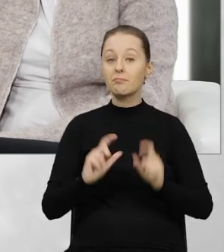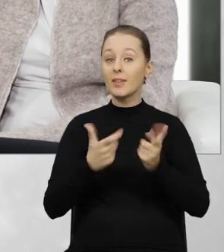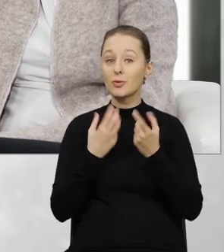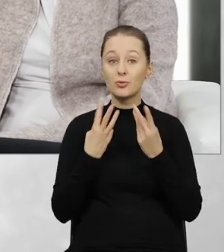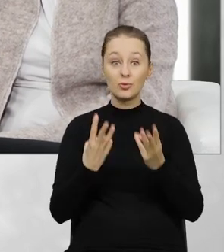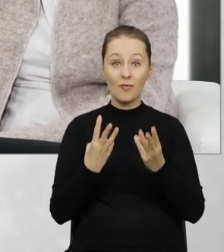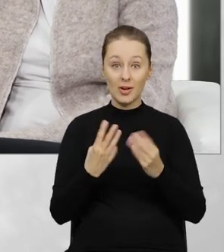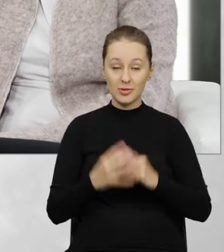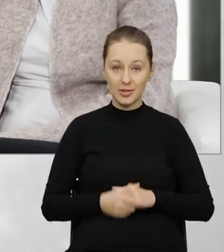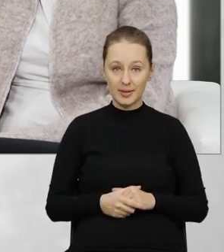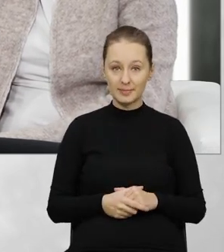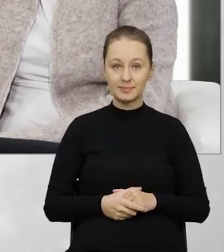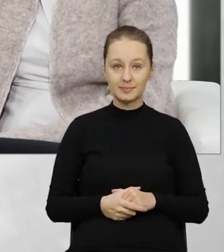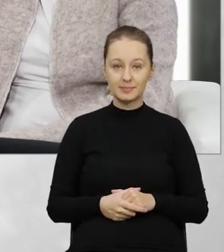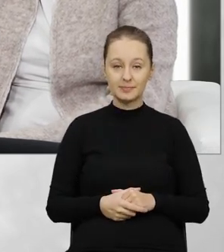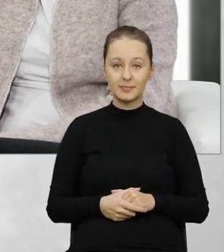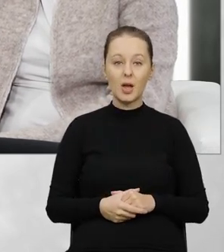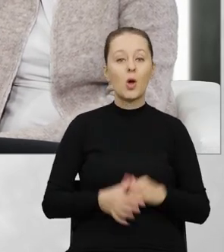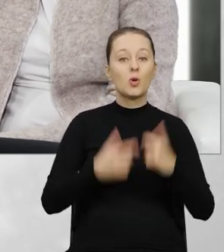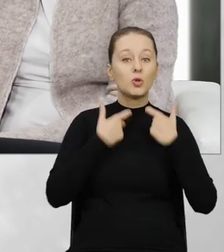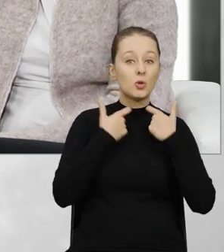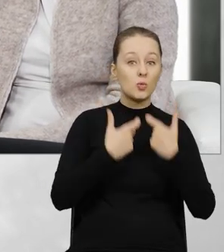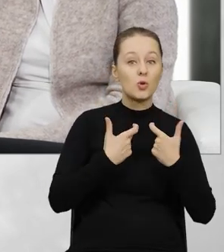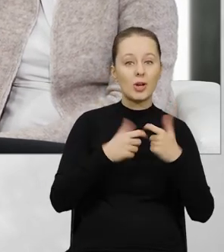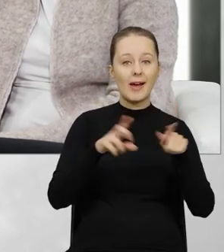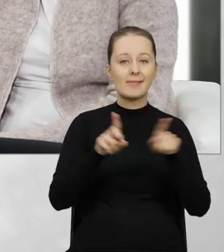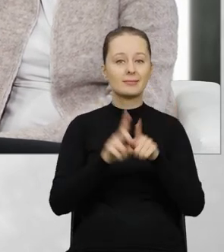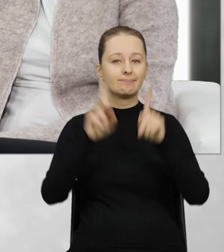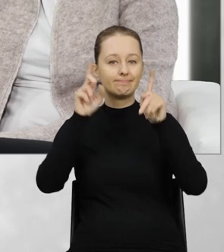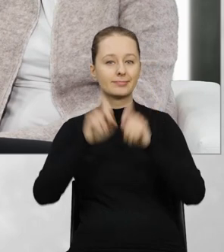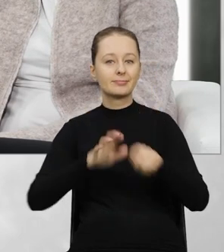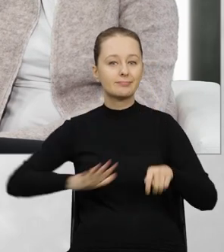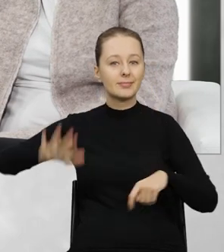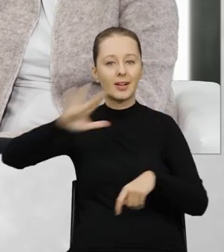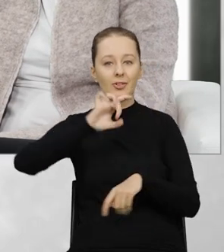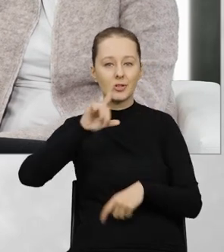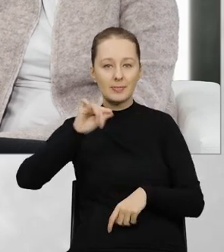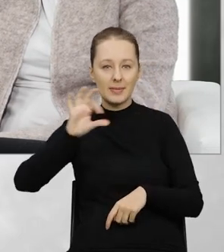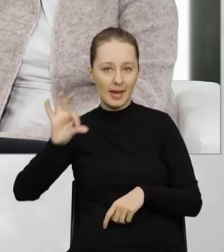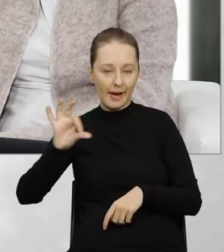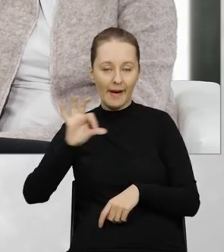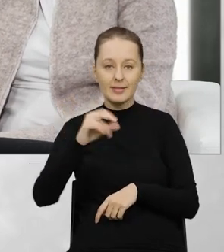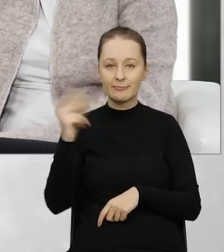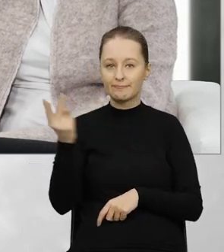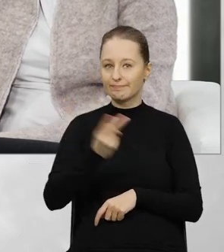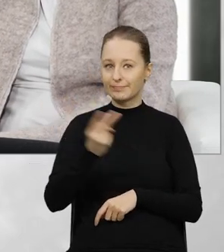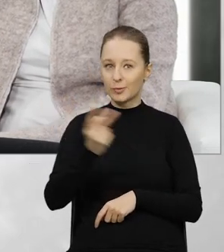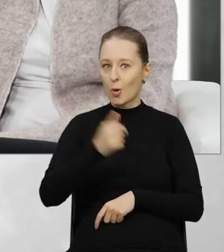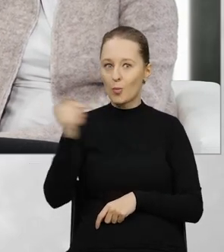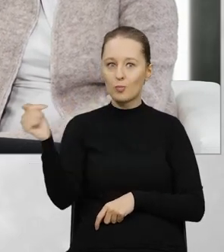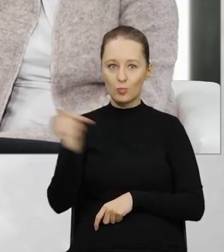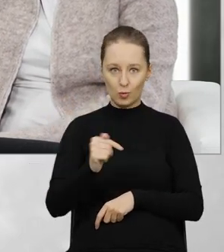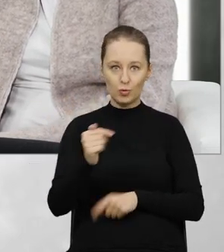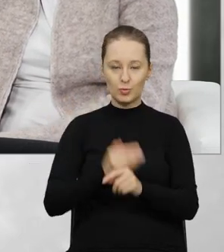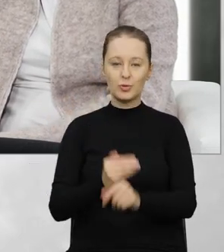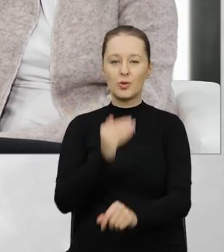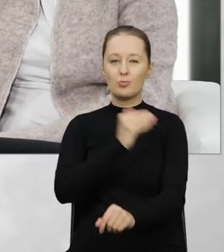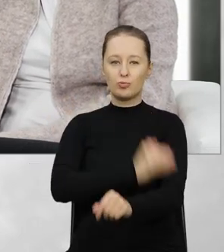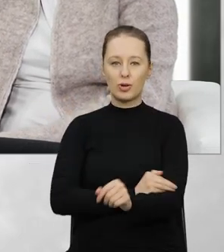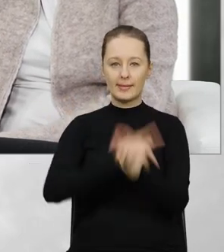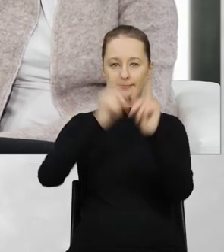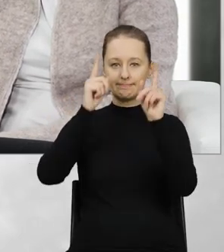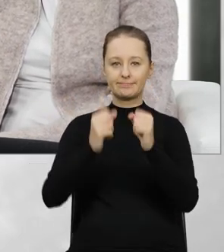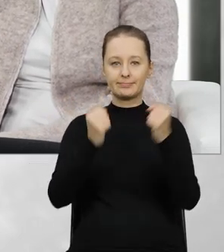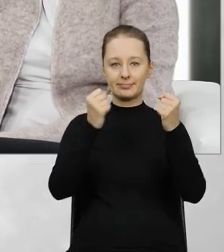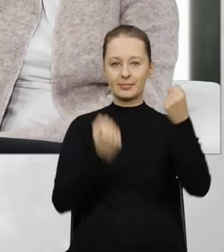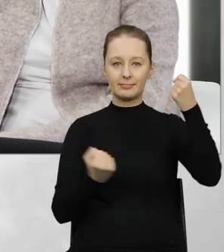jest ważne, to to, że zarówno zgłoszenie, jak i uruchomienie lokalizatora przez kierującego musi nastąpić przed